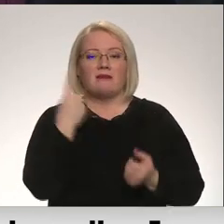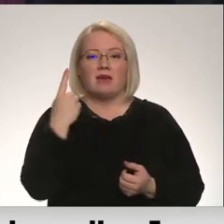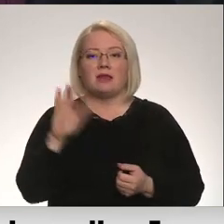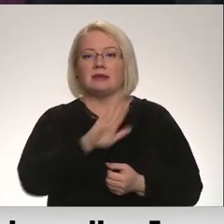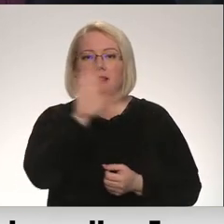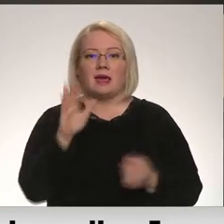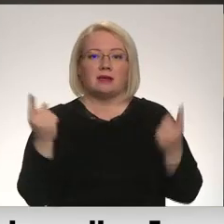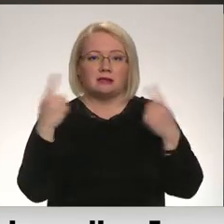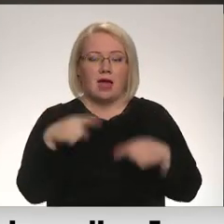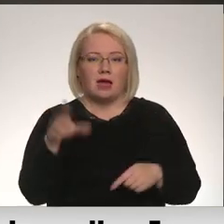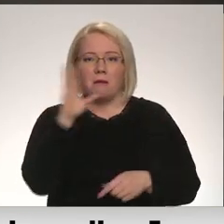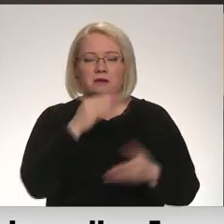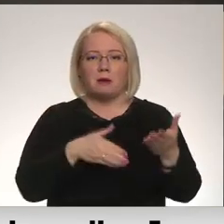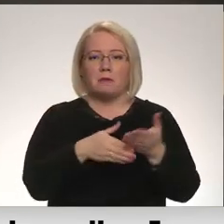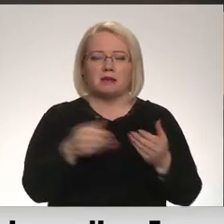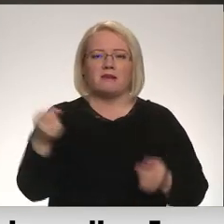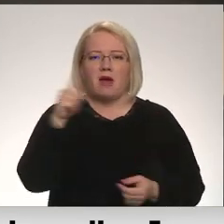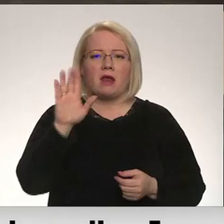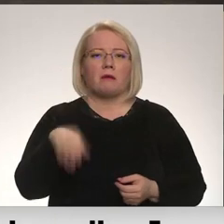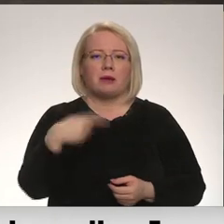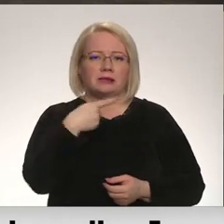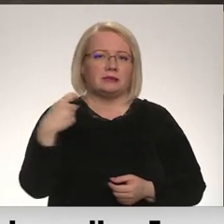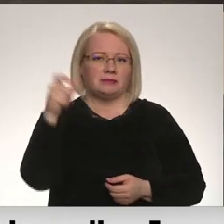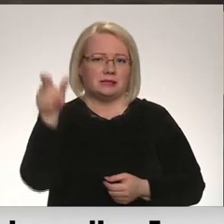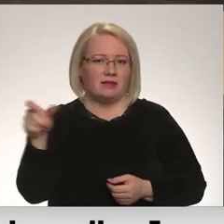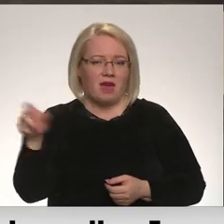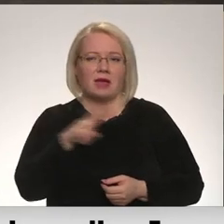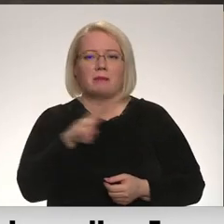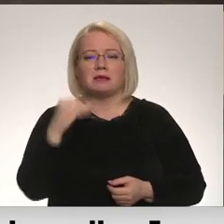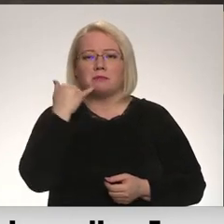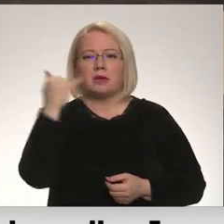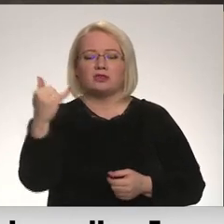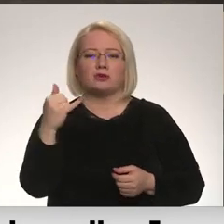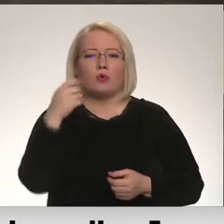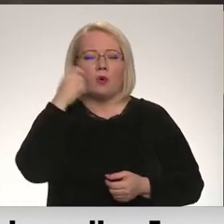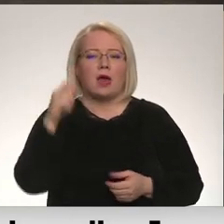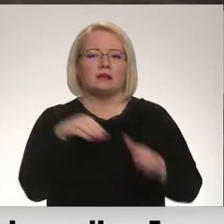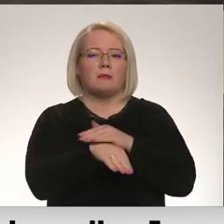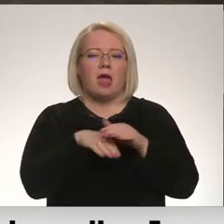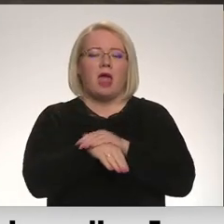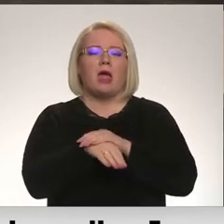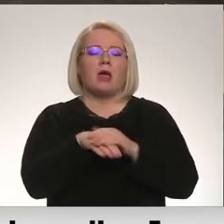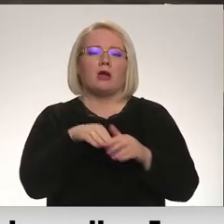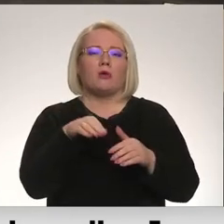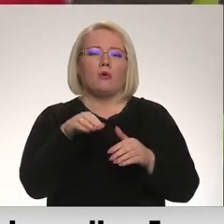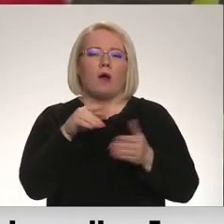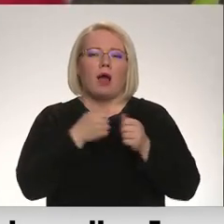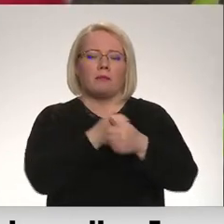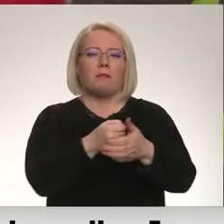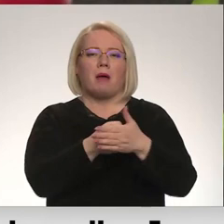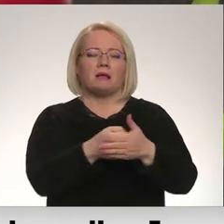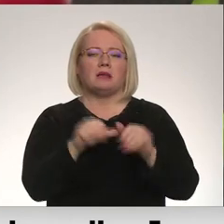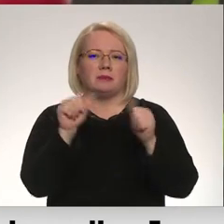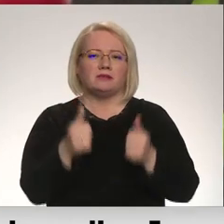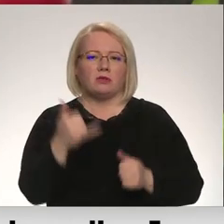laikā paspēja palīdzēt vairāk nekā simts cilvēkiem, kas piezvanīšu uz Ukrainas bēgļu atbalstam izveidoto tālruņa līniju. Tas